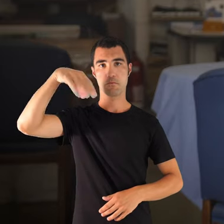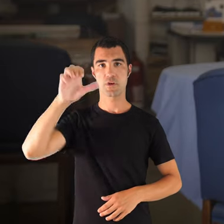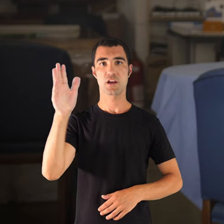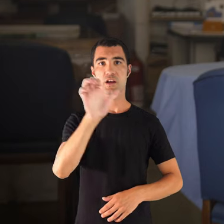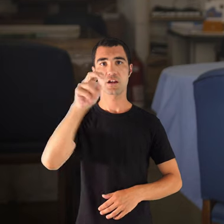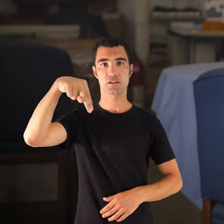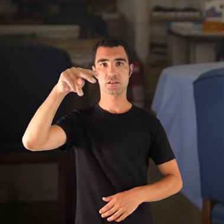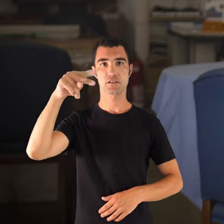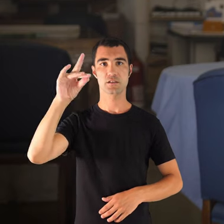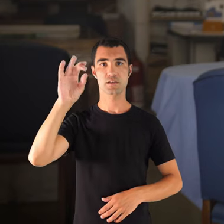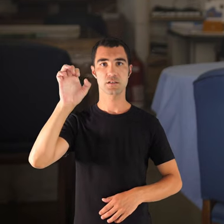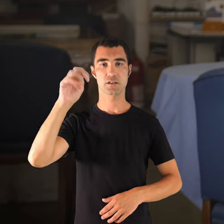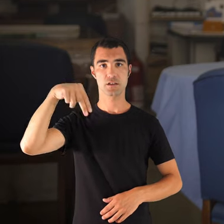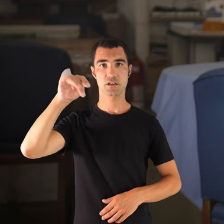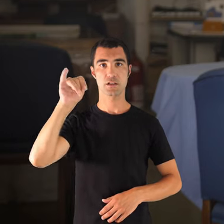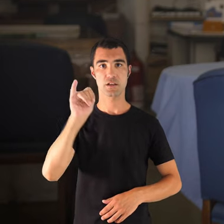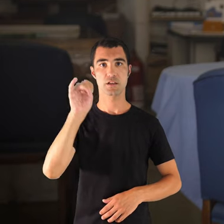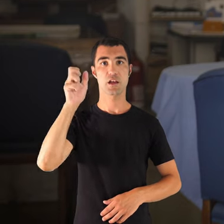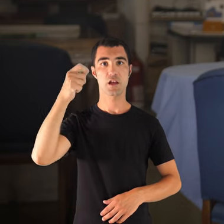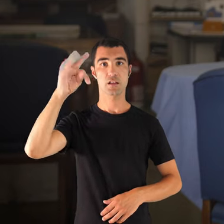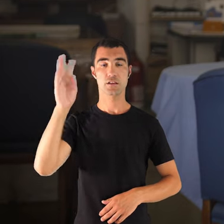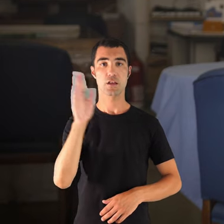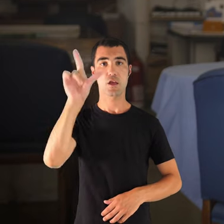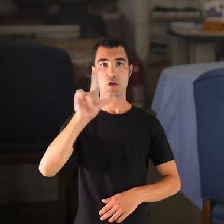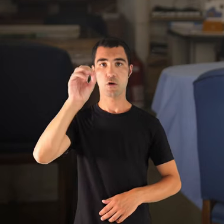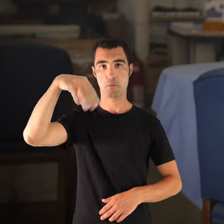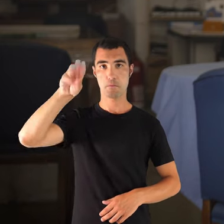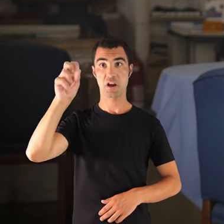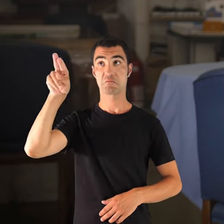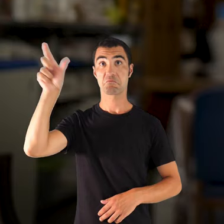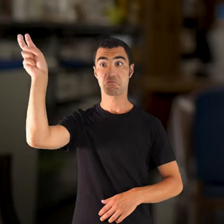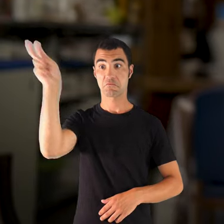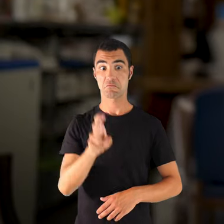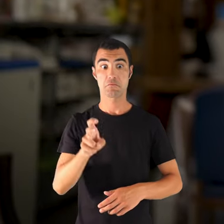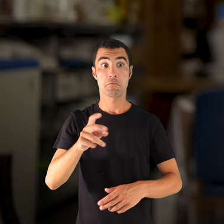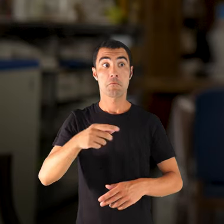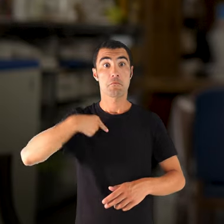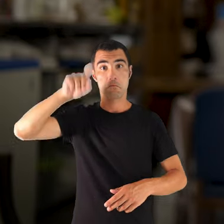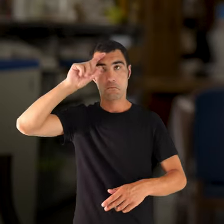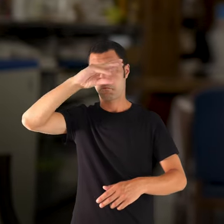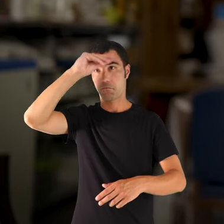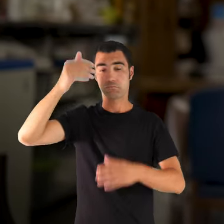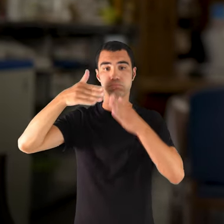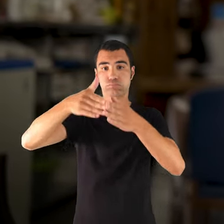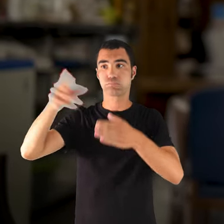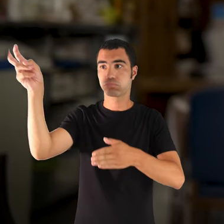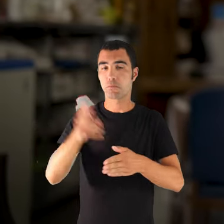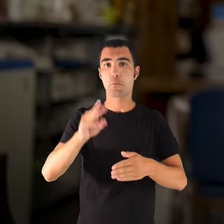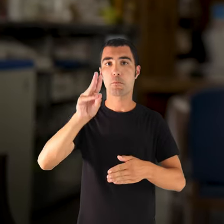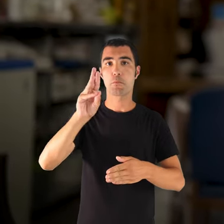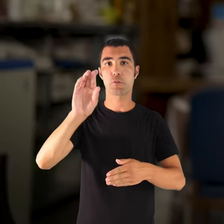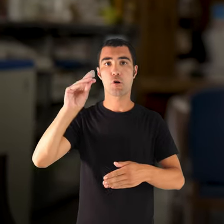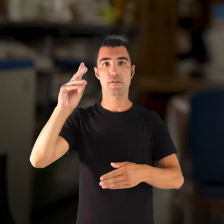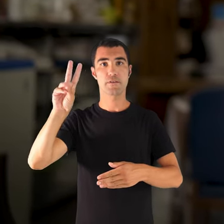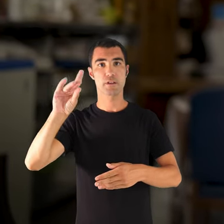va embarcar, jo supos que Bumpar i Labot, no me recordo el nom perquè n'hi havia tants, no sé si va embarcar a la Providenci, si se va embarcar amb el